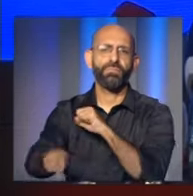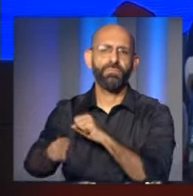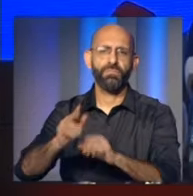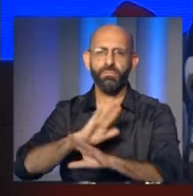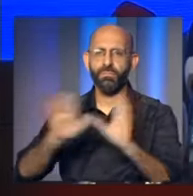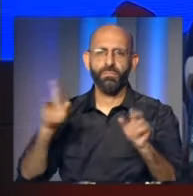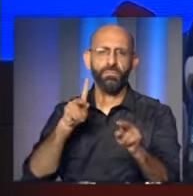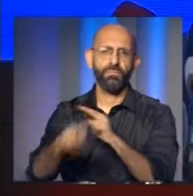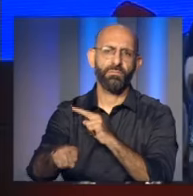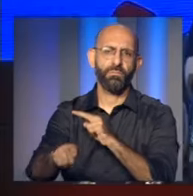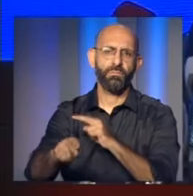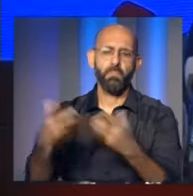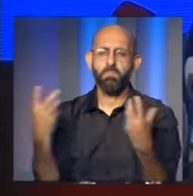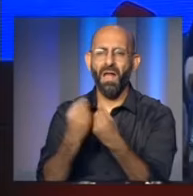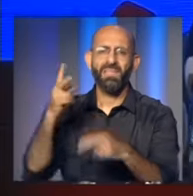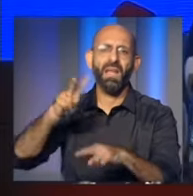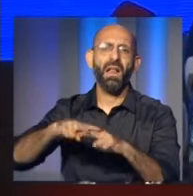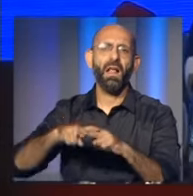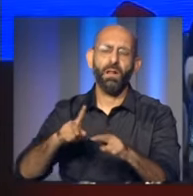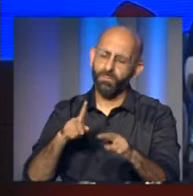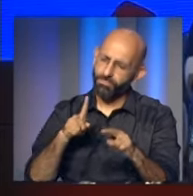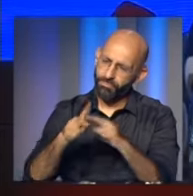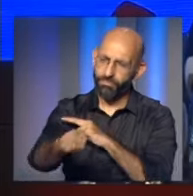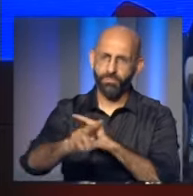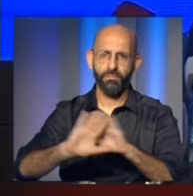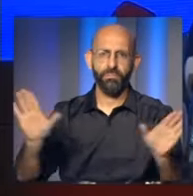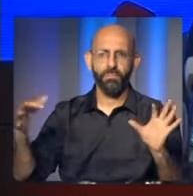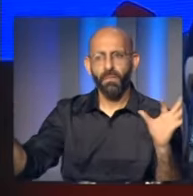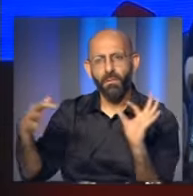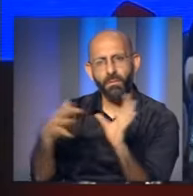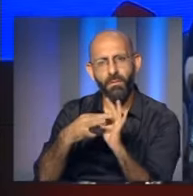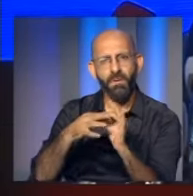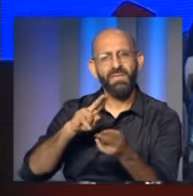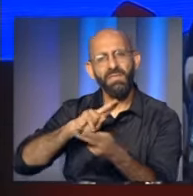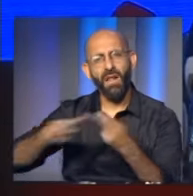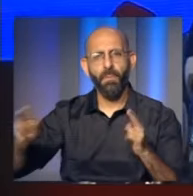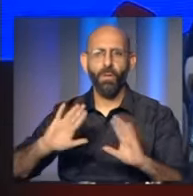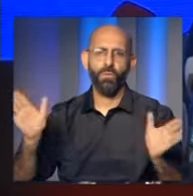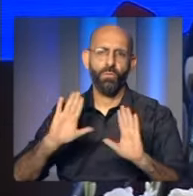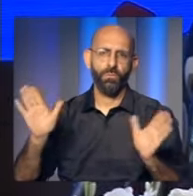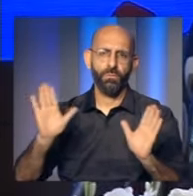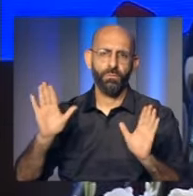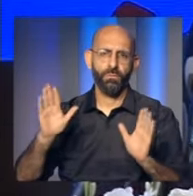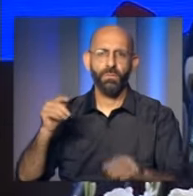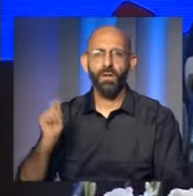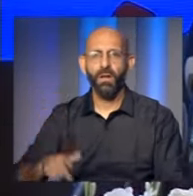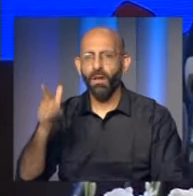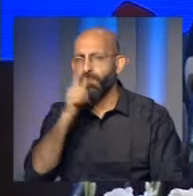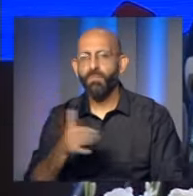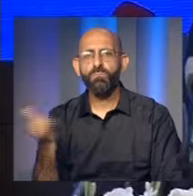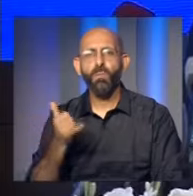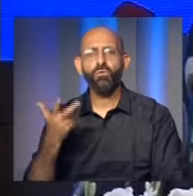عليهم أن يسخروها من أجل الحيلول دون قطع الدول علاقاتها الحالية